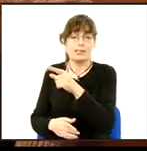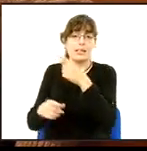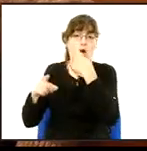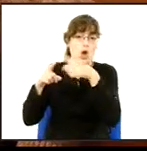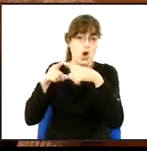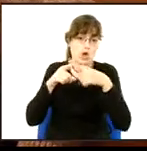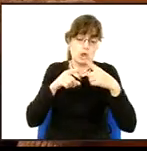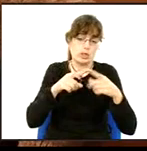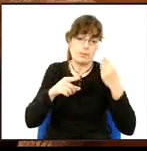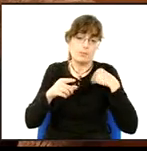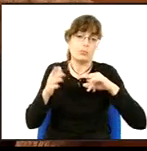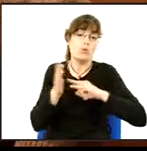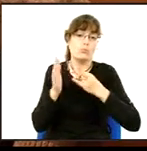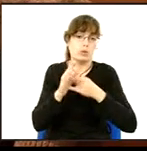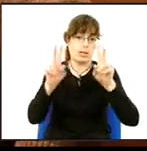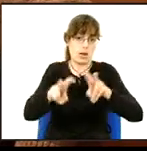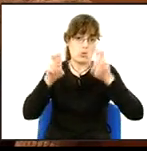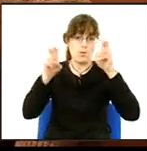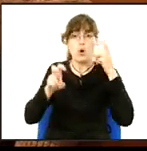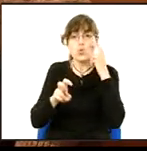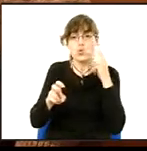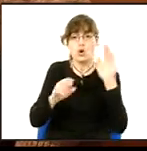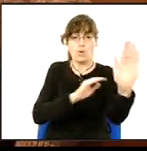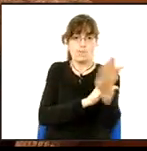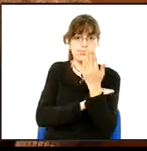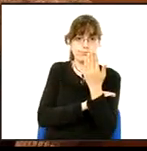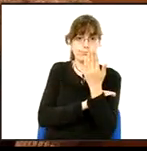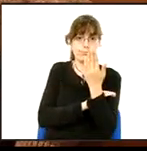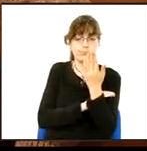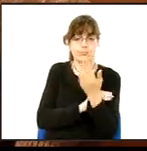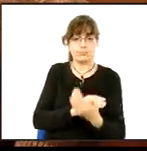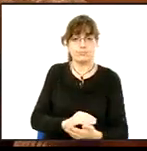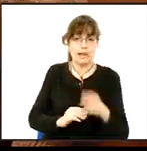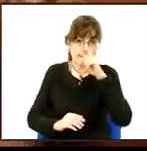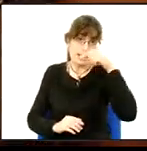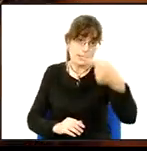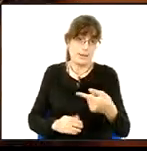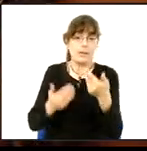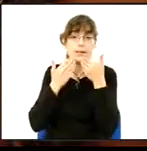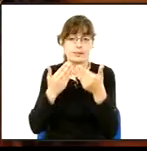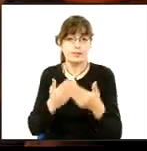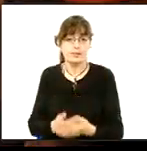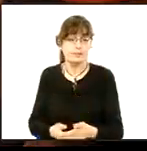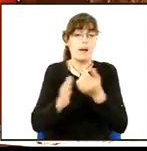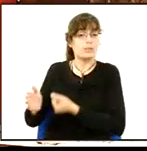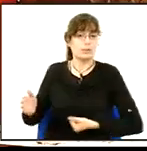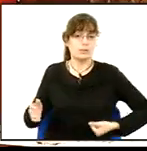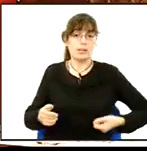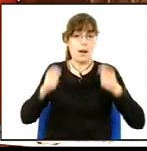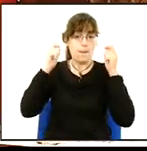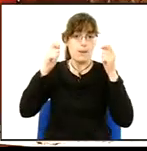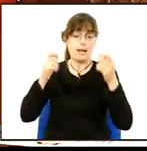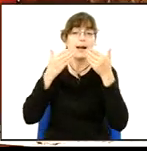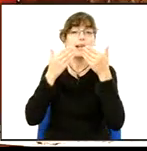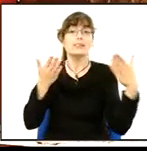doncs que fos aquest nou projecte que ens presentaran el juny de l'any que ve moltes gràcies moltes gràcies gràcies a